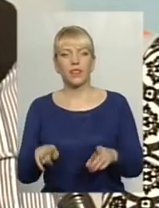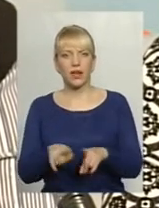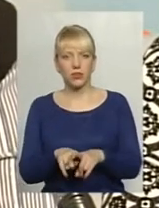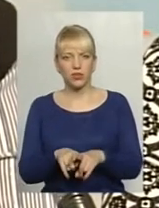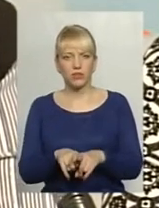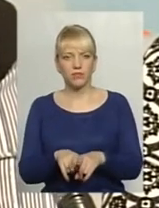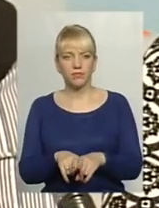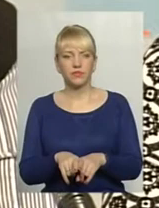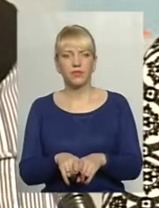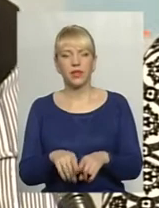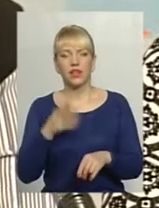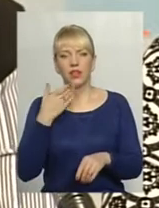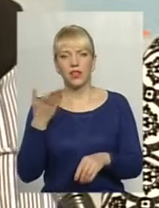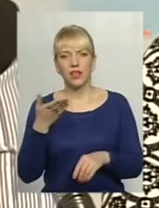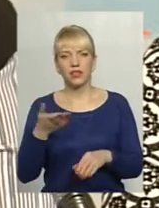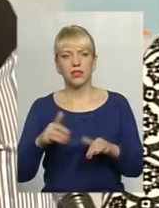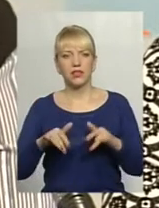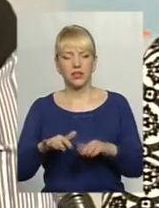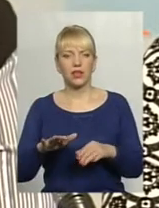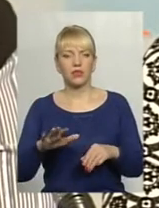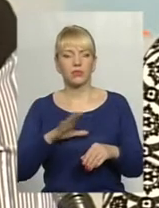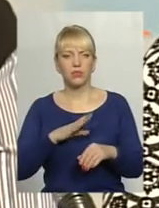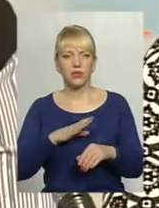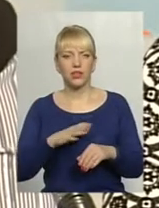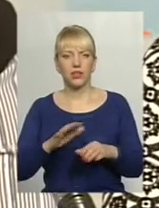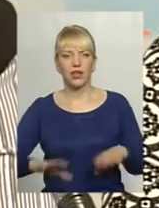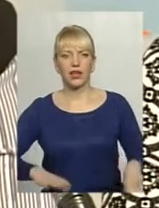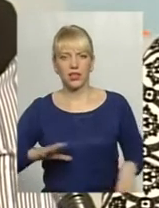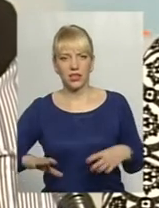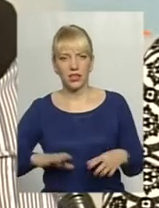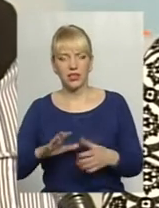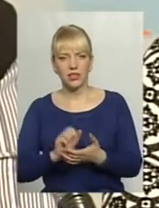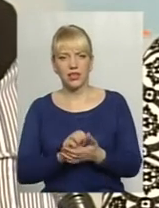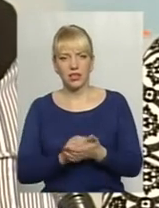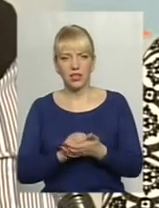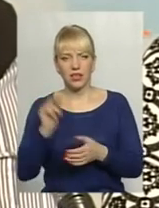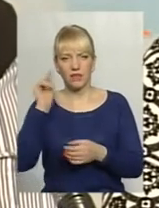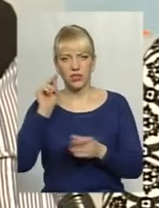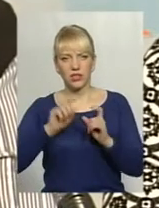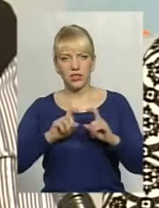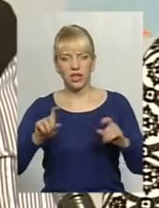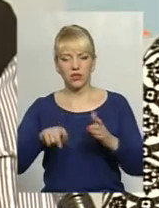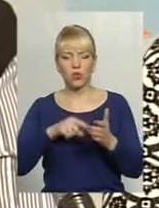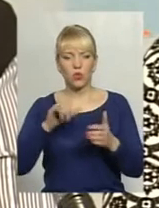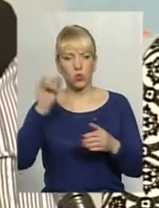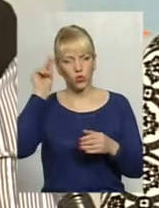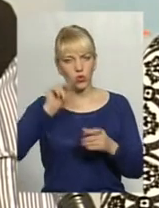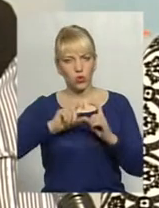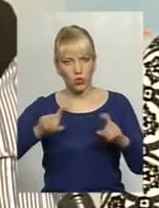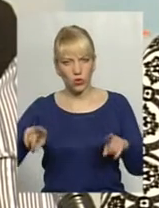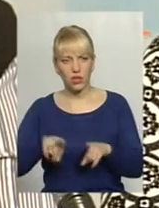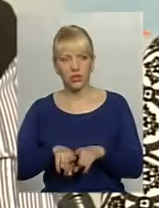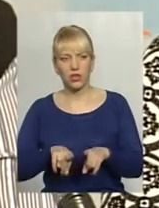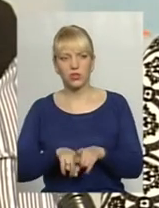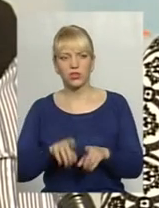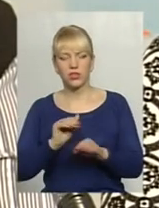ряд лекційних заходів, були лекції та тренінгових занять в навчальних закладах, місто у школах безпосередньо вже